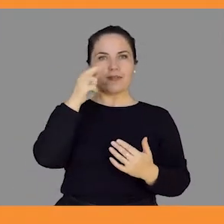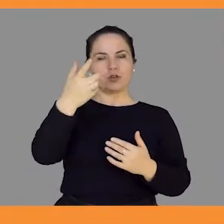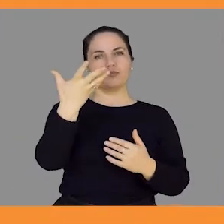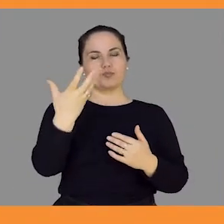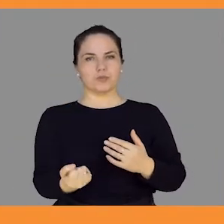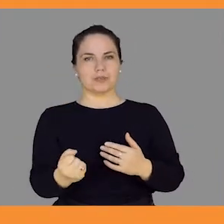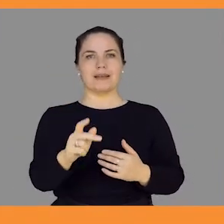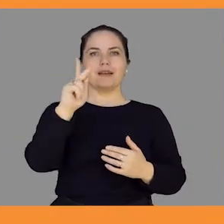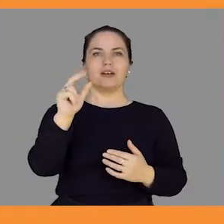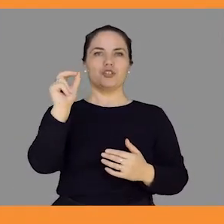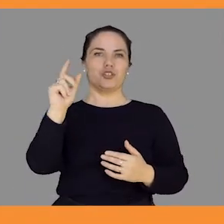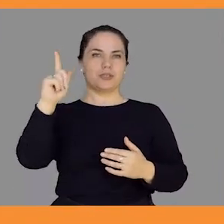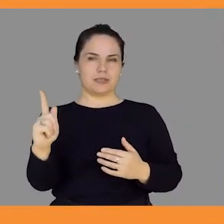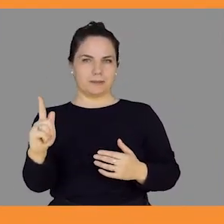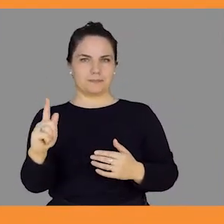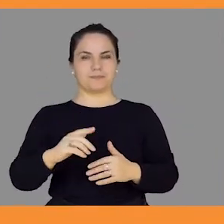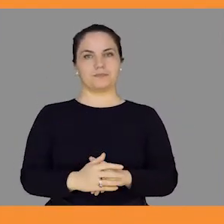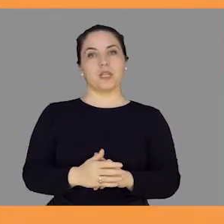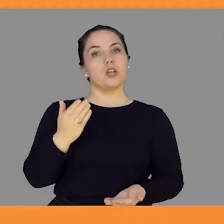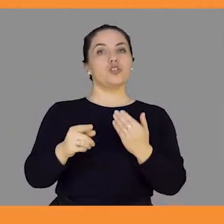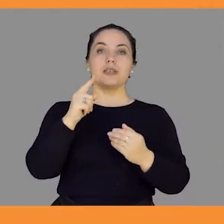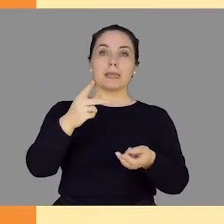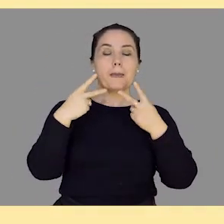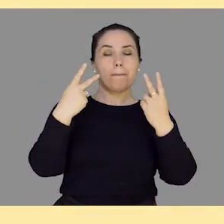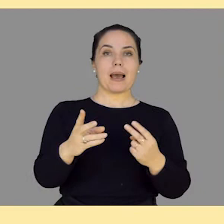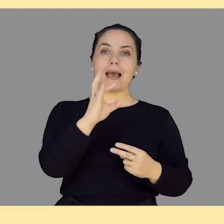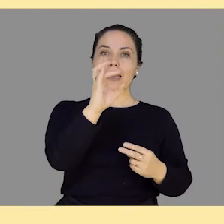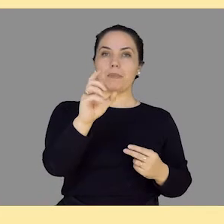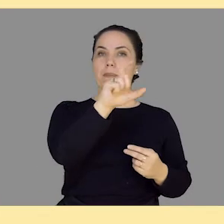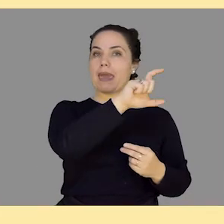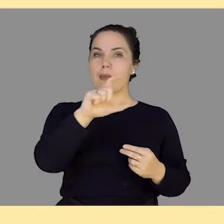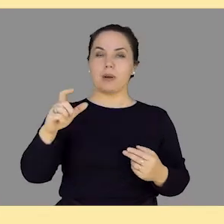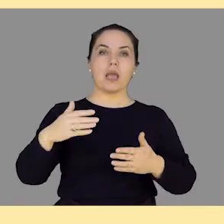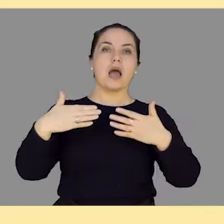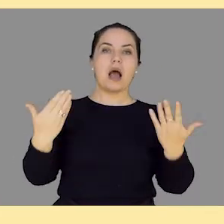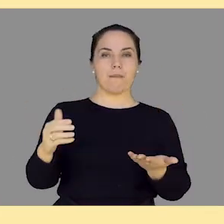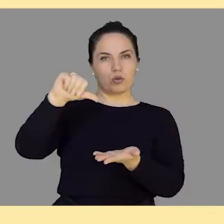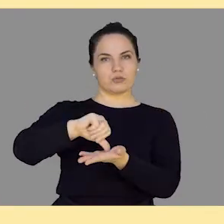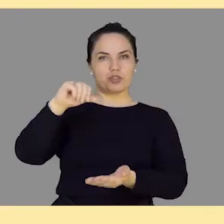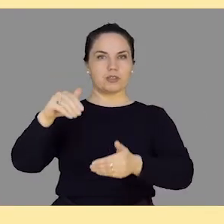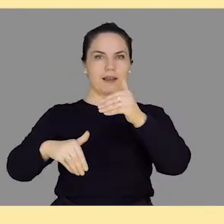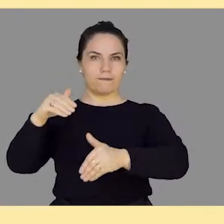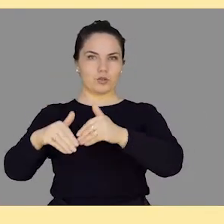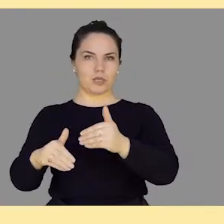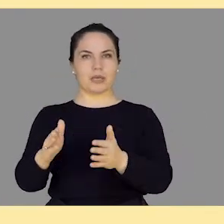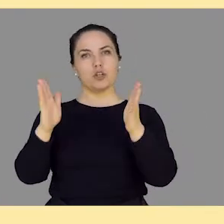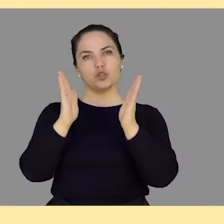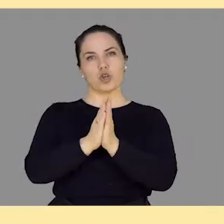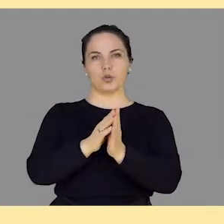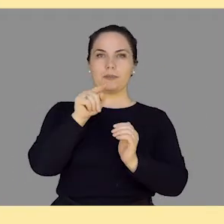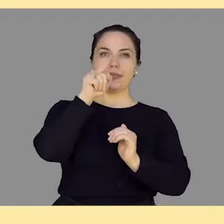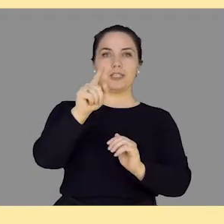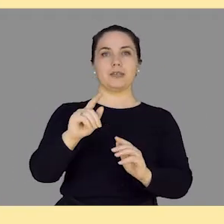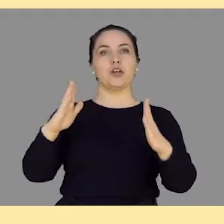apo duke shkarkuar aplikacionin kqz në smartphone në tuaj. Nëse vëreni pas aktësine të dhëna tuaja, apo lidhur me qëndër në e votimit,